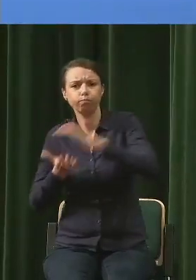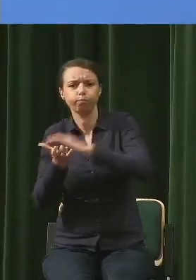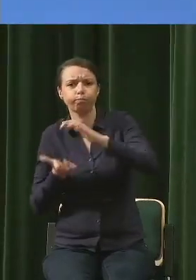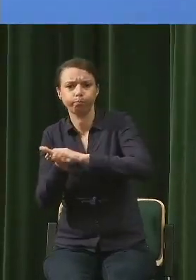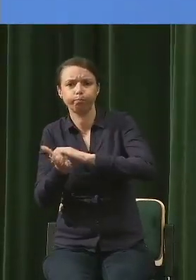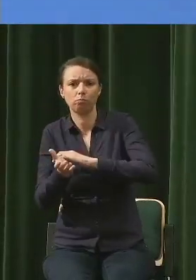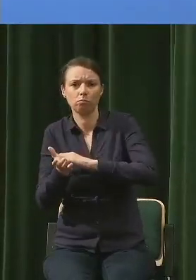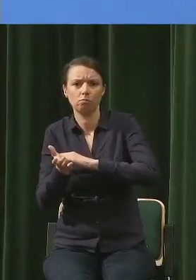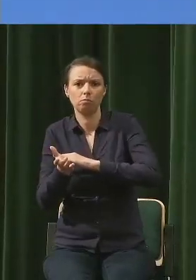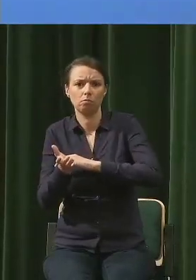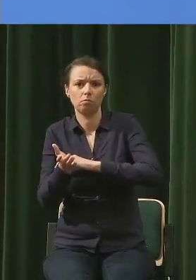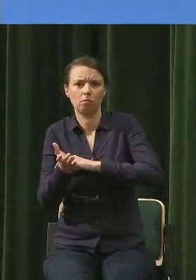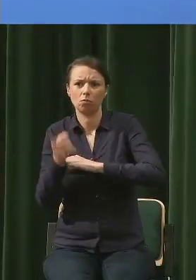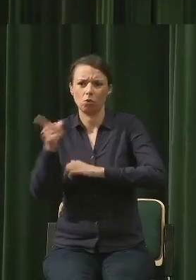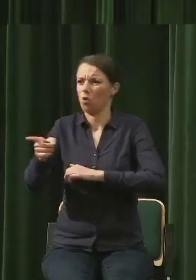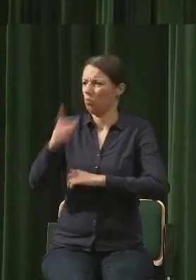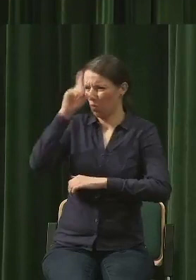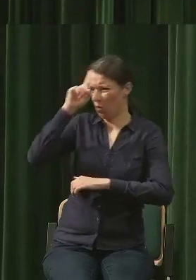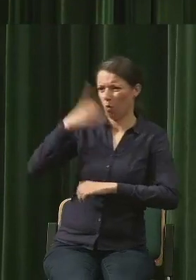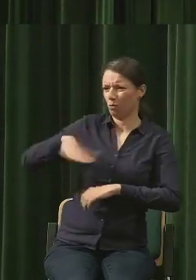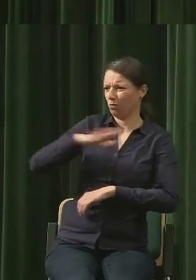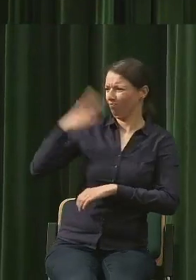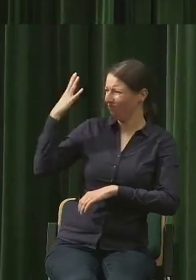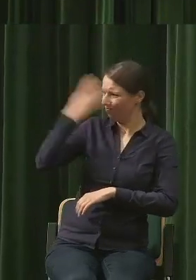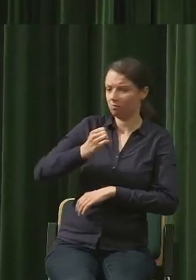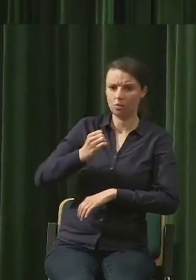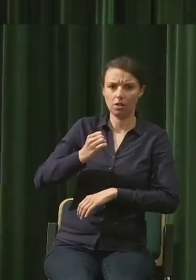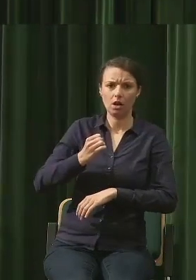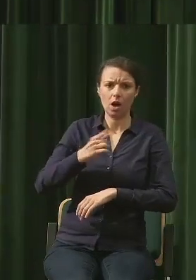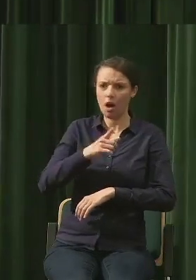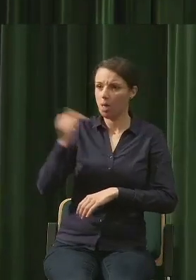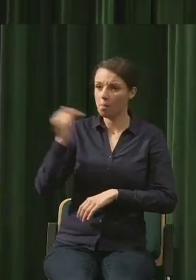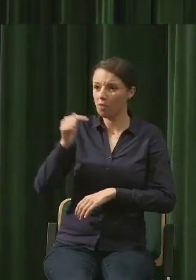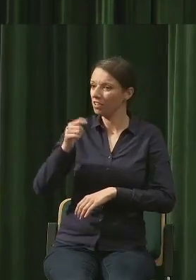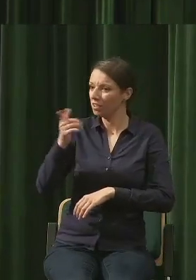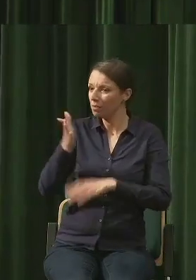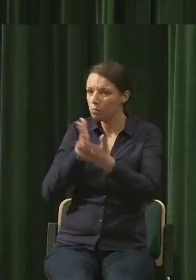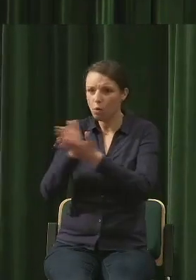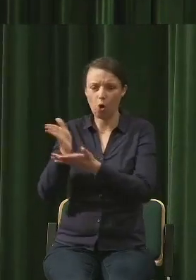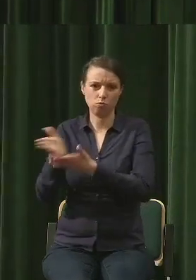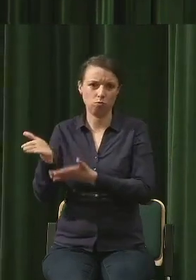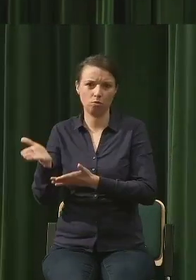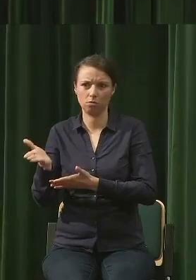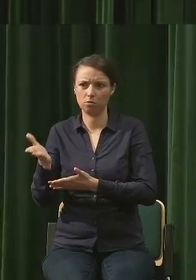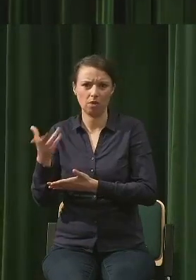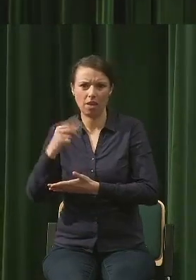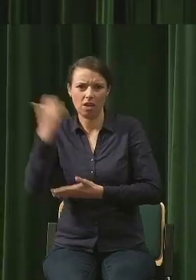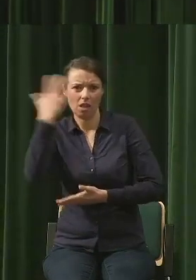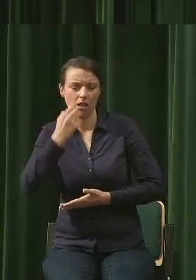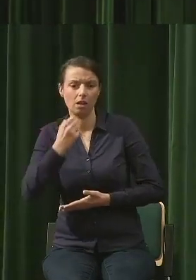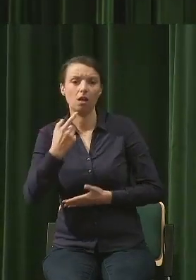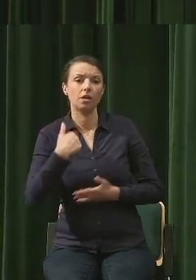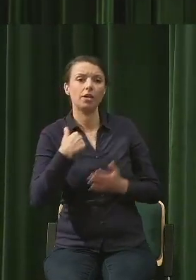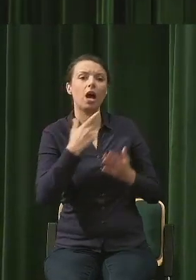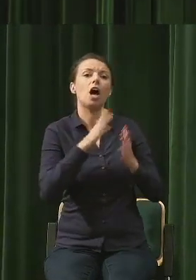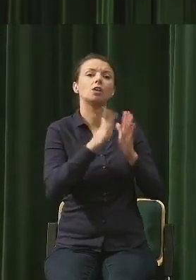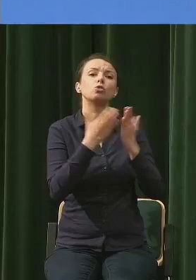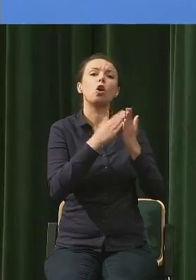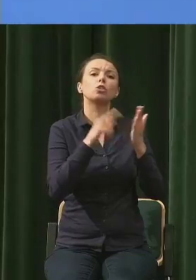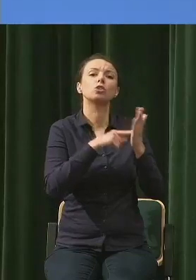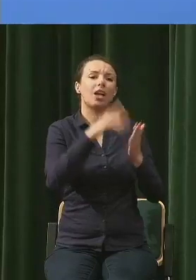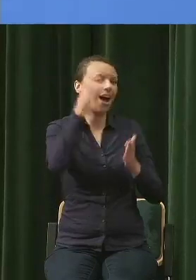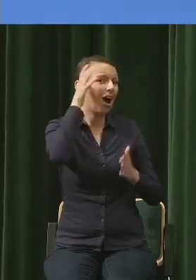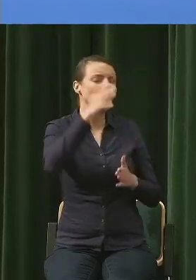Zamiast im pomóc. Jestem świeżo po czytaniu książki Staśka Łupieńskiego o śmieciach